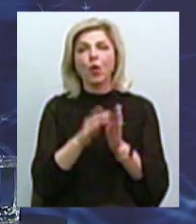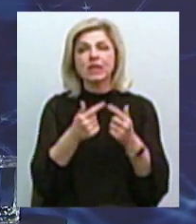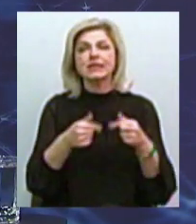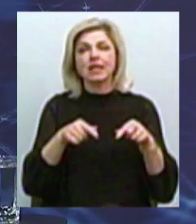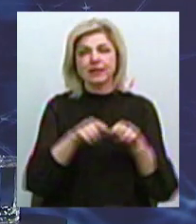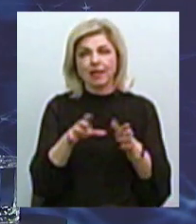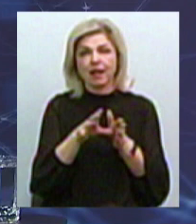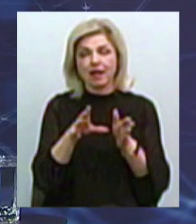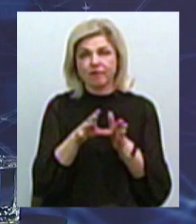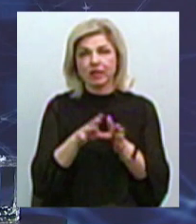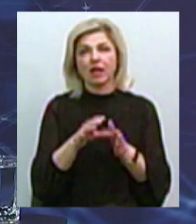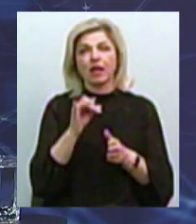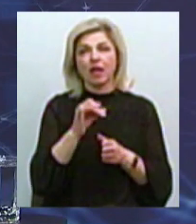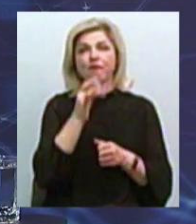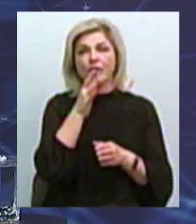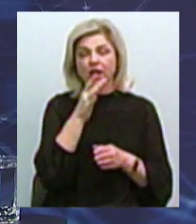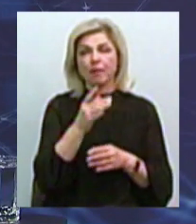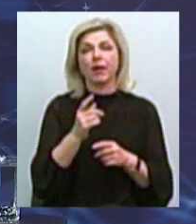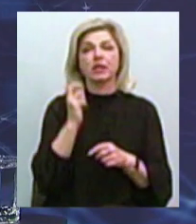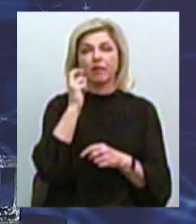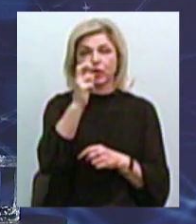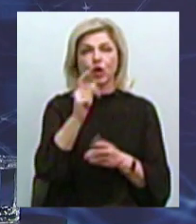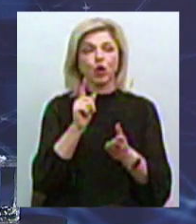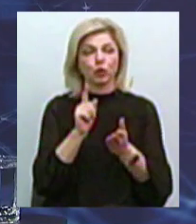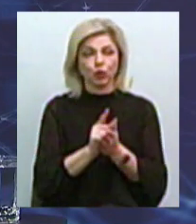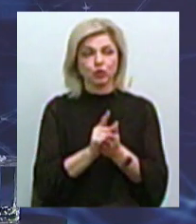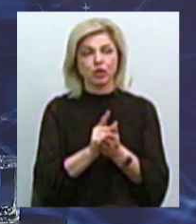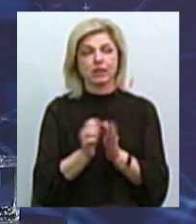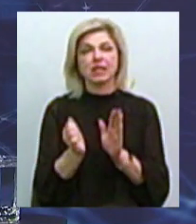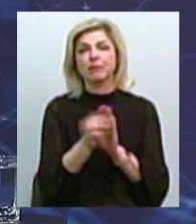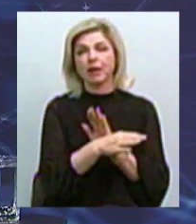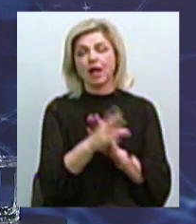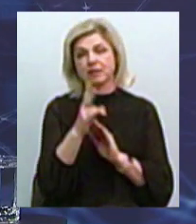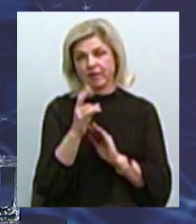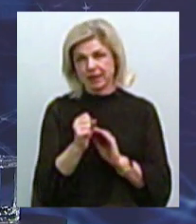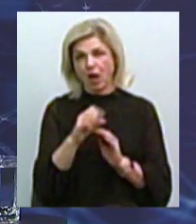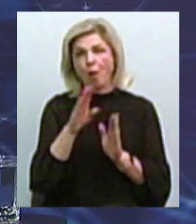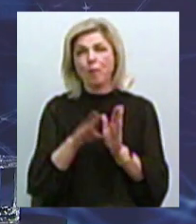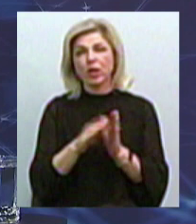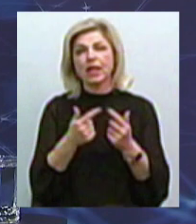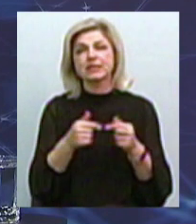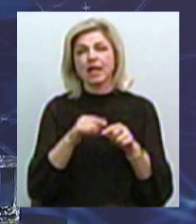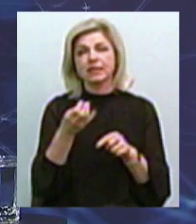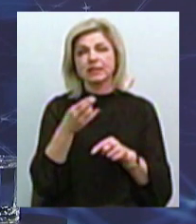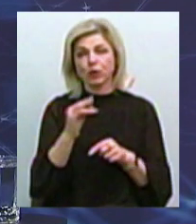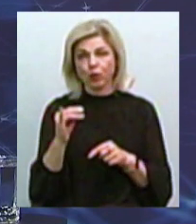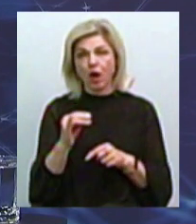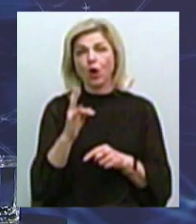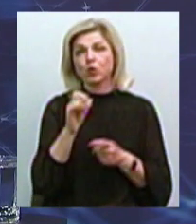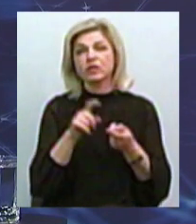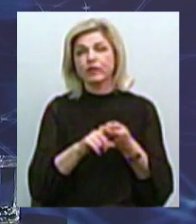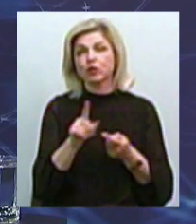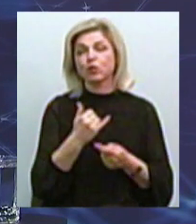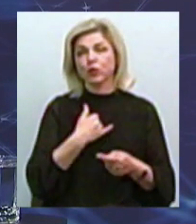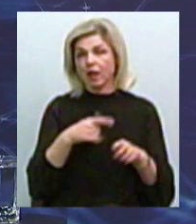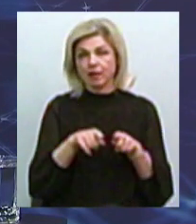електроінеріка, яка берет трамвай во время движення, він должен сбрасувати на підстанцію. І підстанція була б її приймати. На зв'язі з тим, що в нас цього немає,